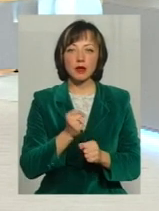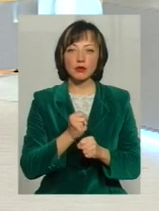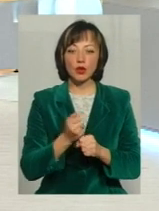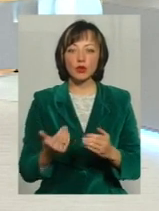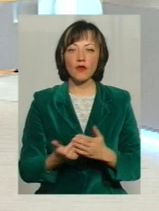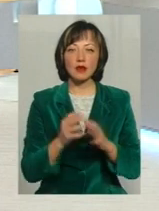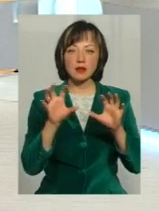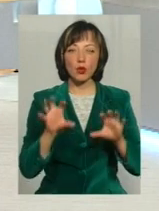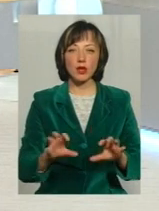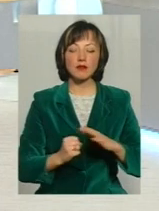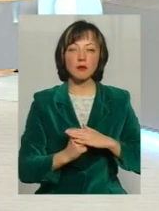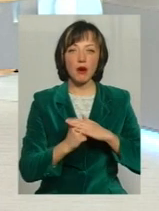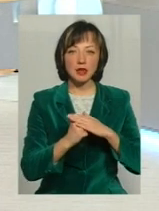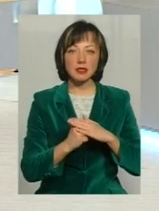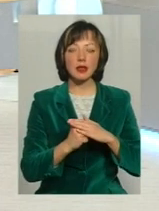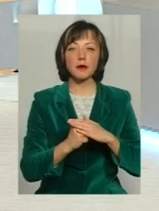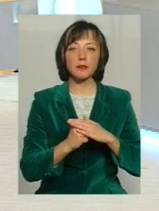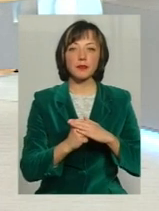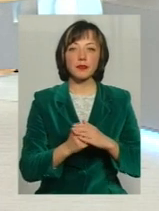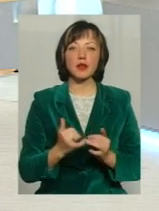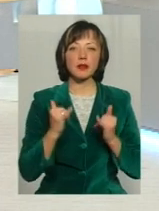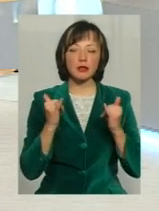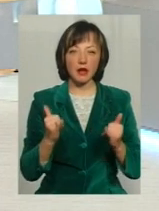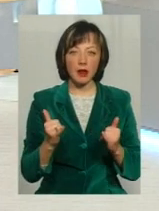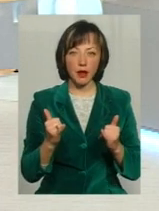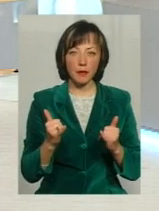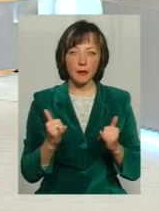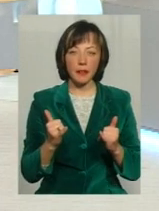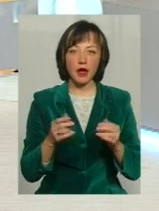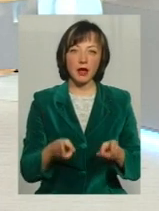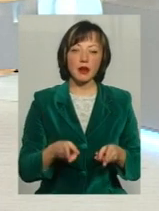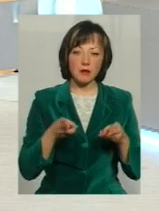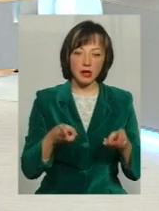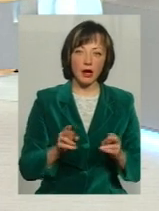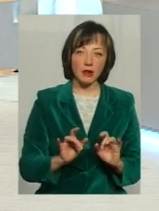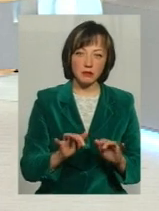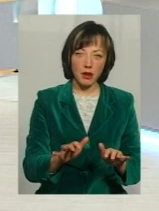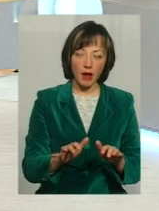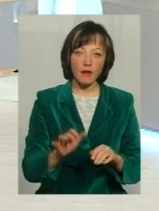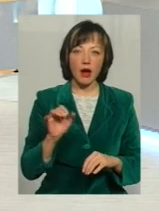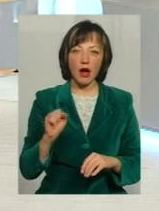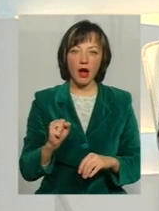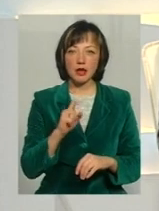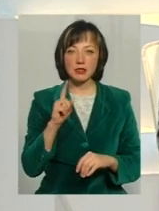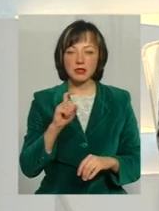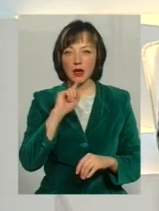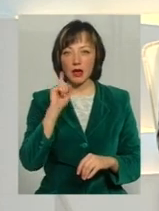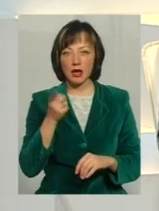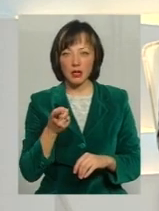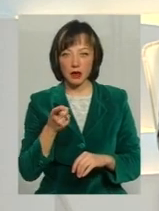новій законодавчій базі Для кримінальних справ А за рік вже